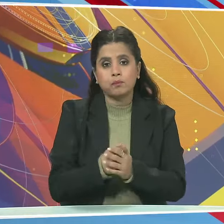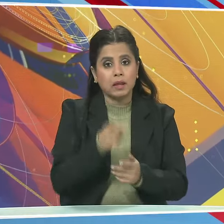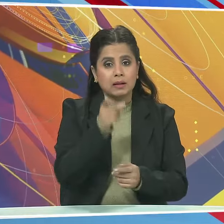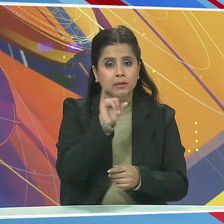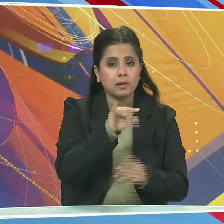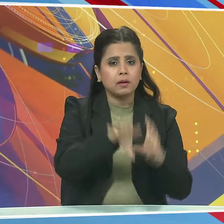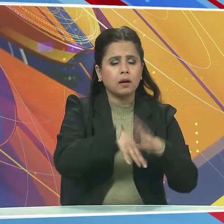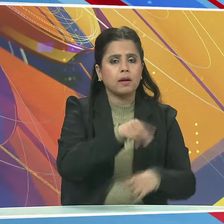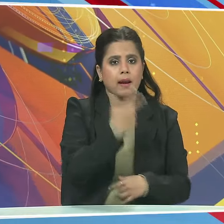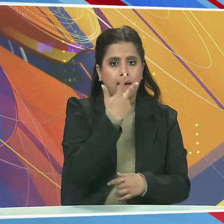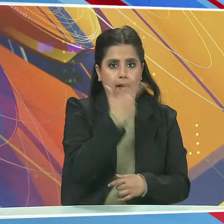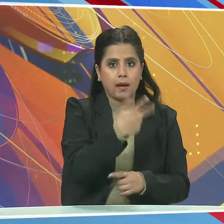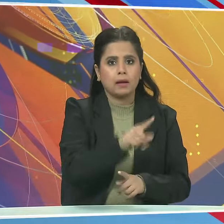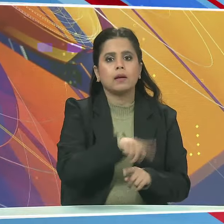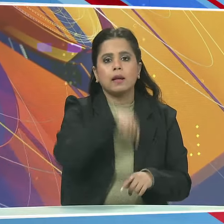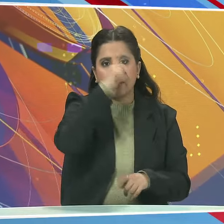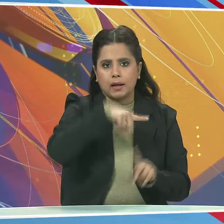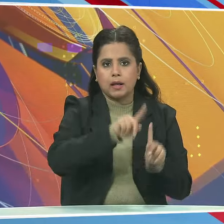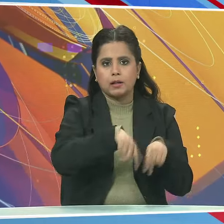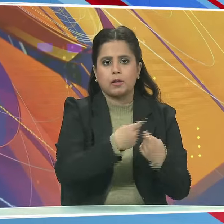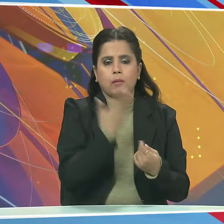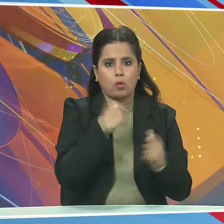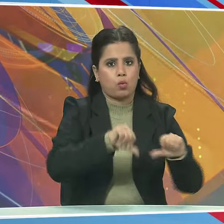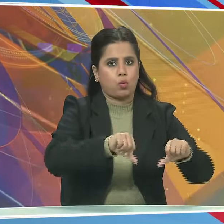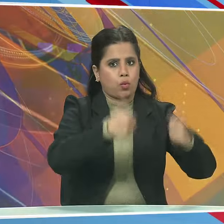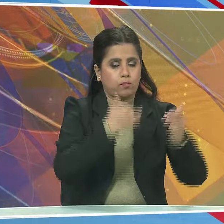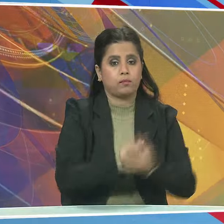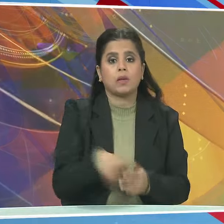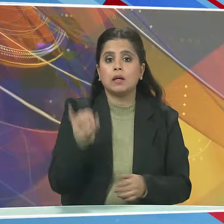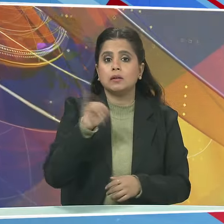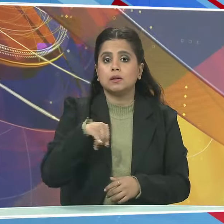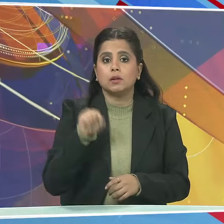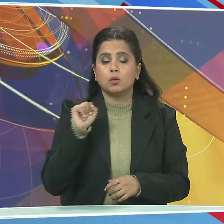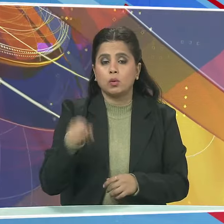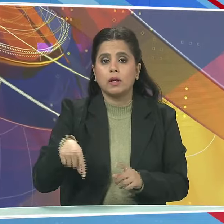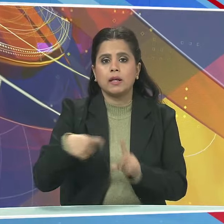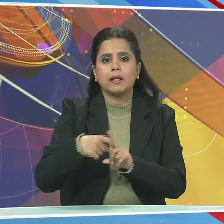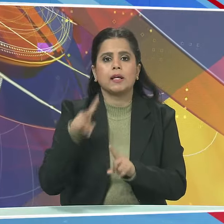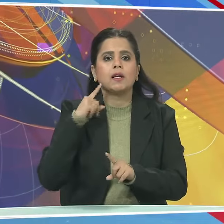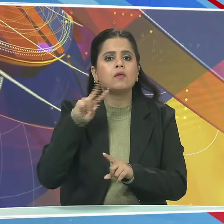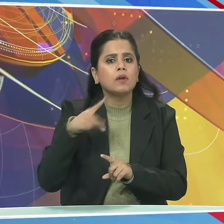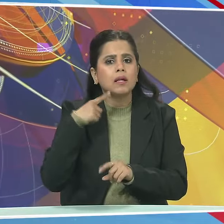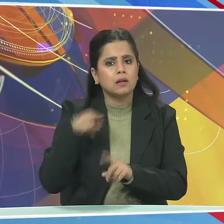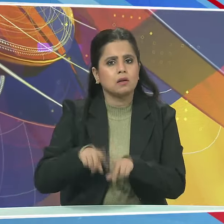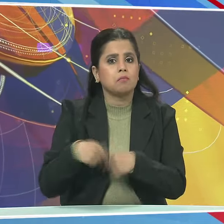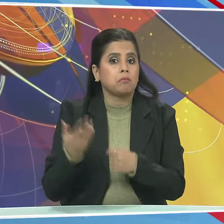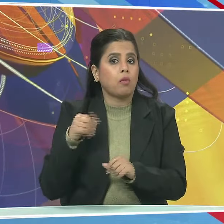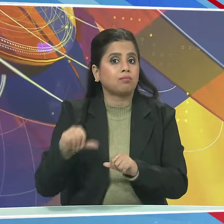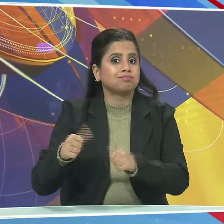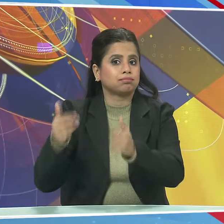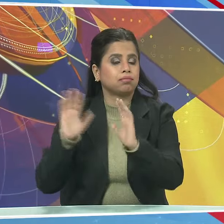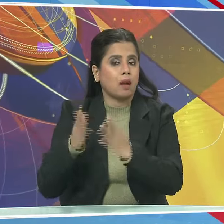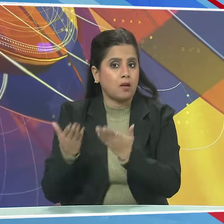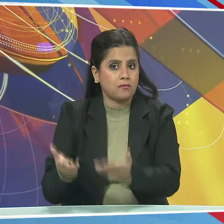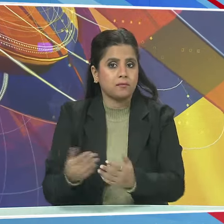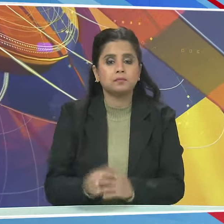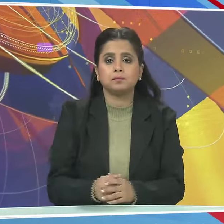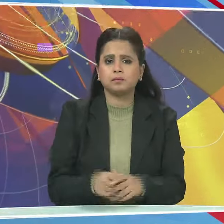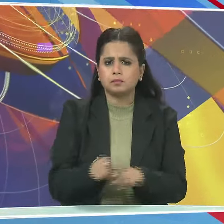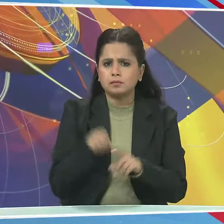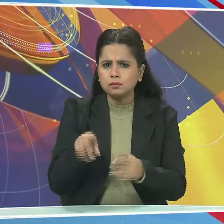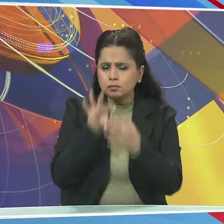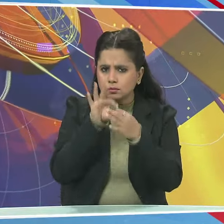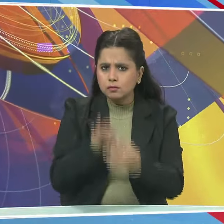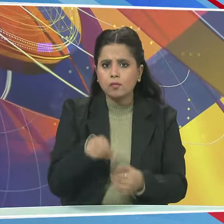में से 8 सिरीज टीम इंडिया ने जीती हैं तो 6 सिरीज किवी टीम ने भी अपने नाम की है इस